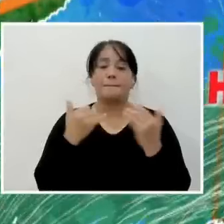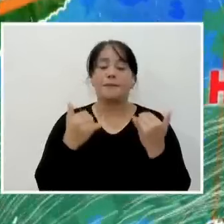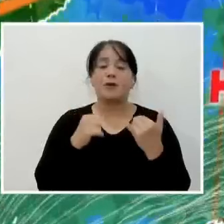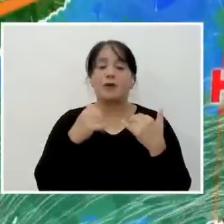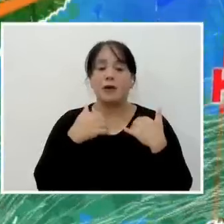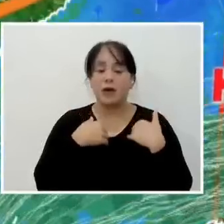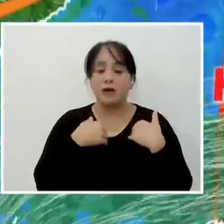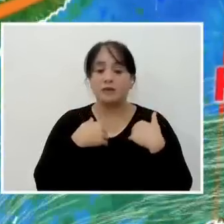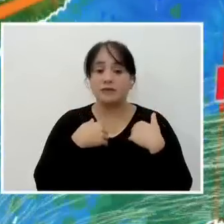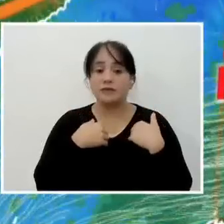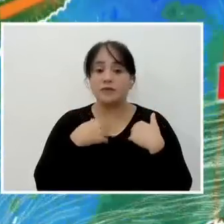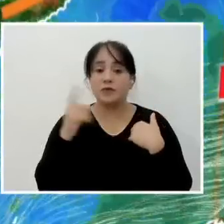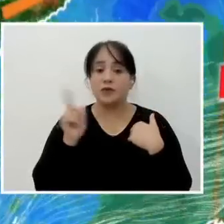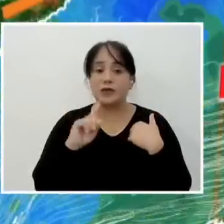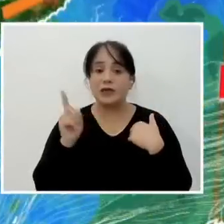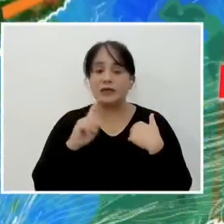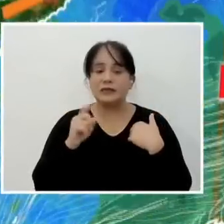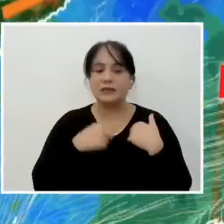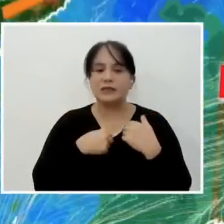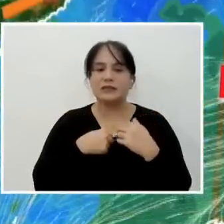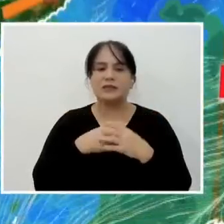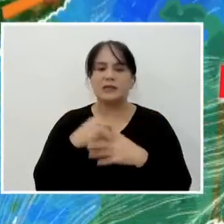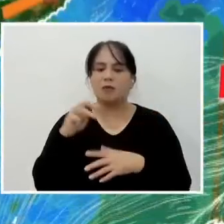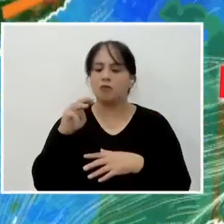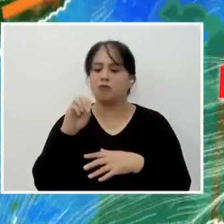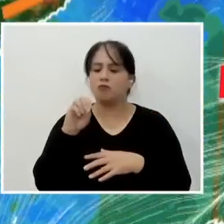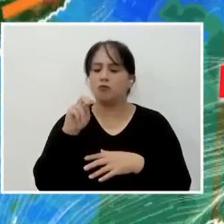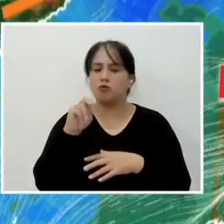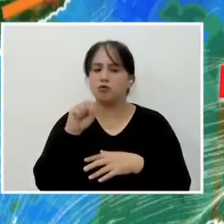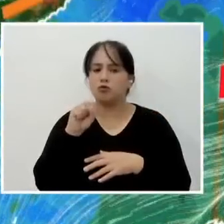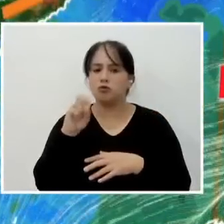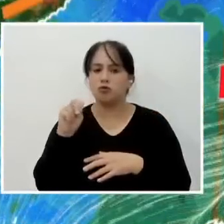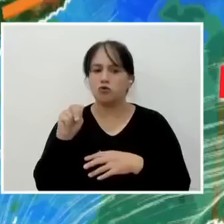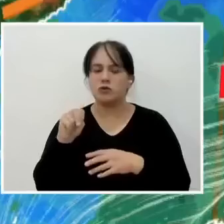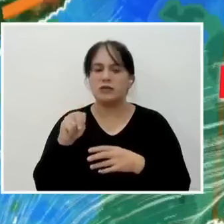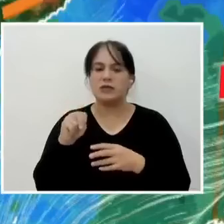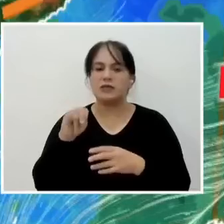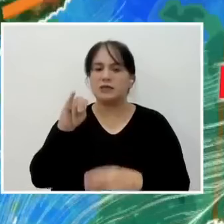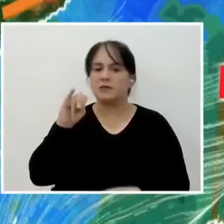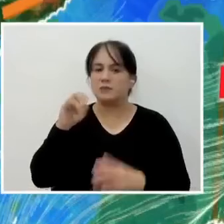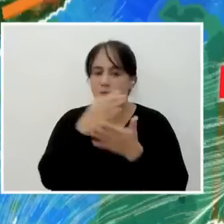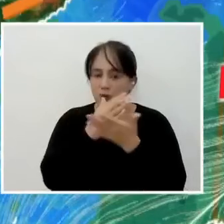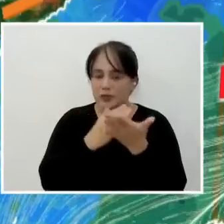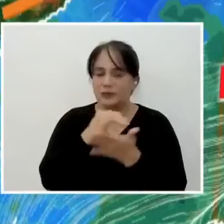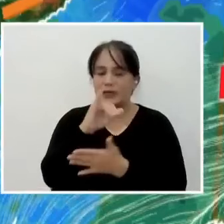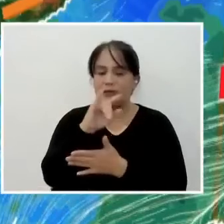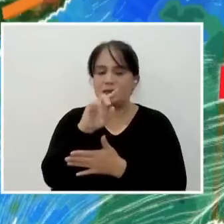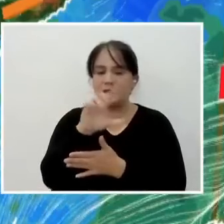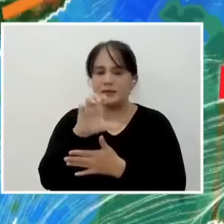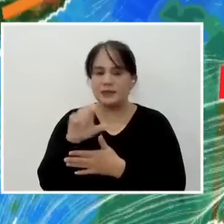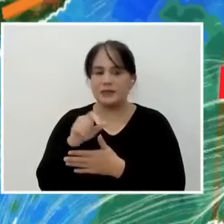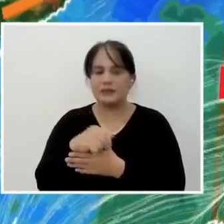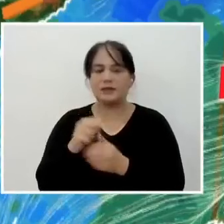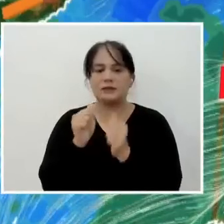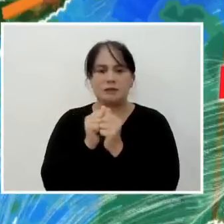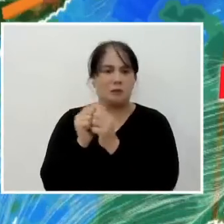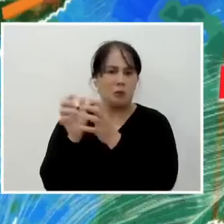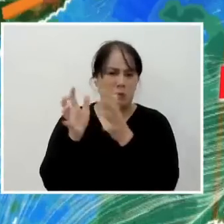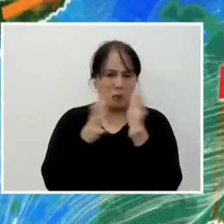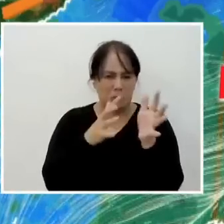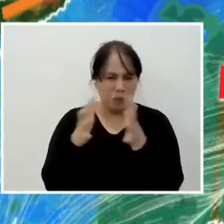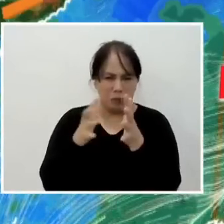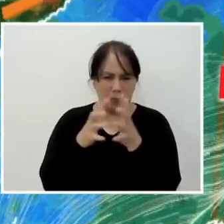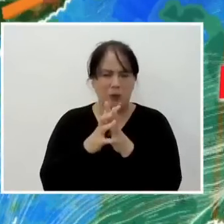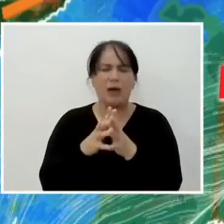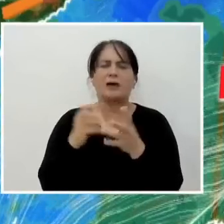tinatawag na monsoon trough, ito po yung bahagi ng ITZZ na nakadugtong sa habagat. Sa lubungan din po ng